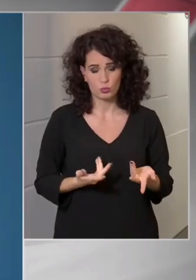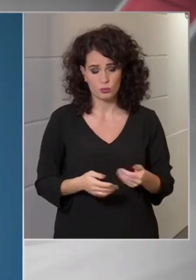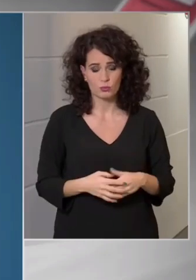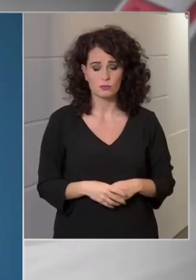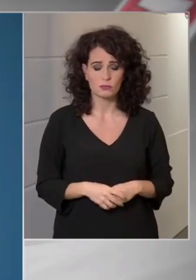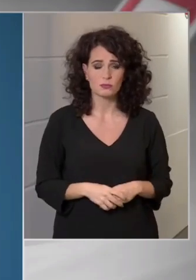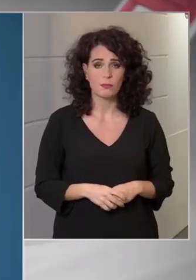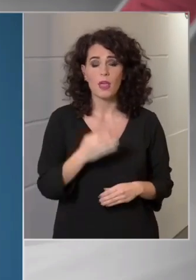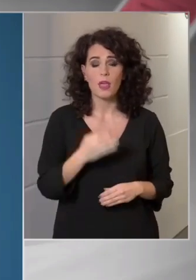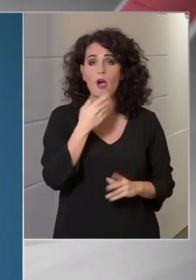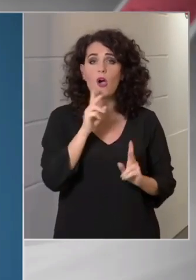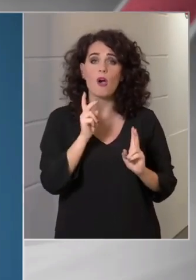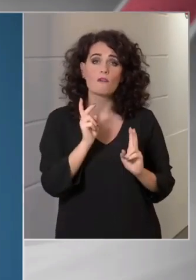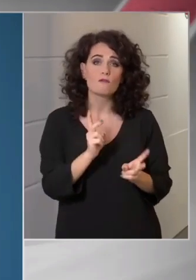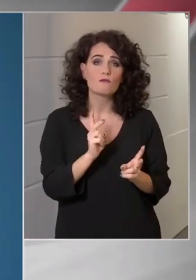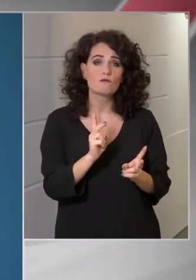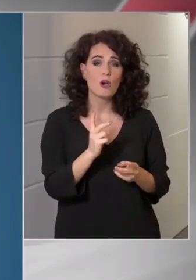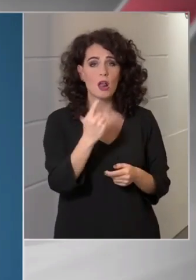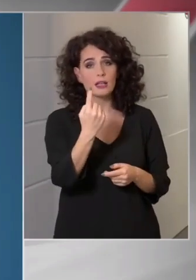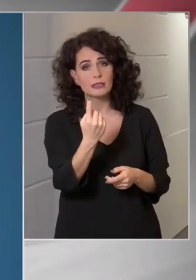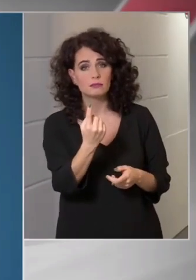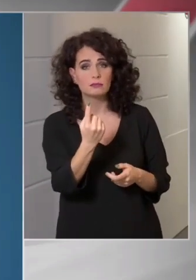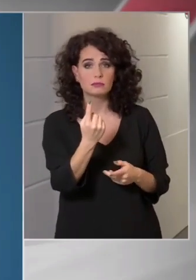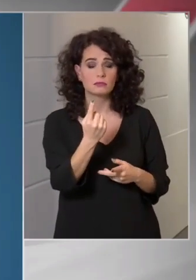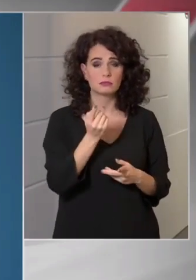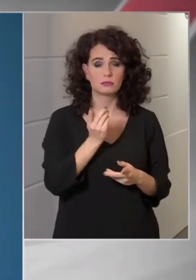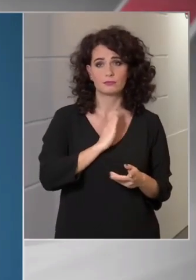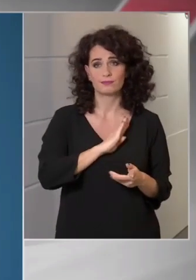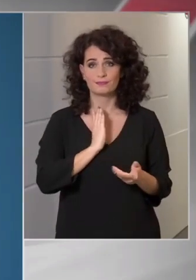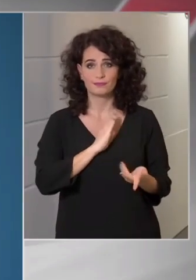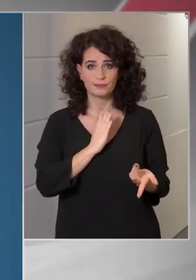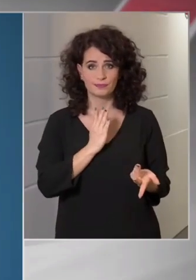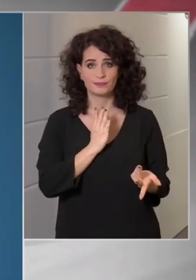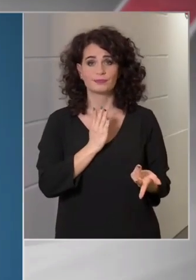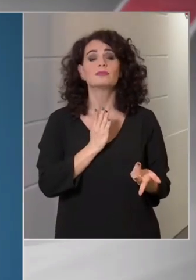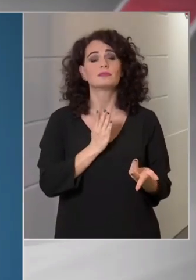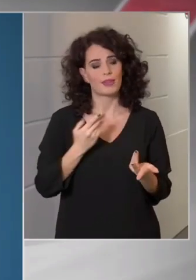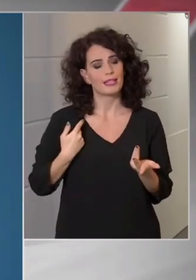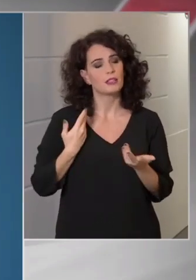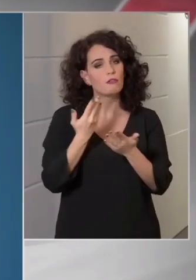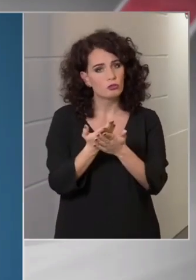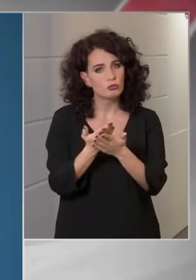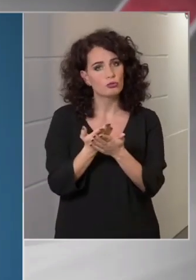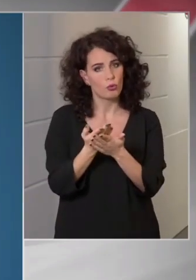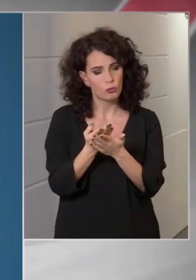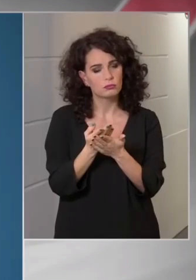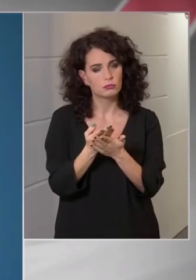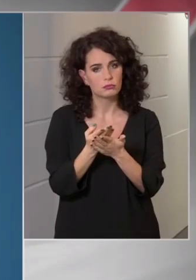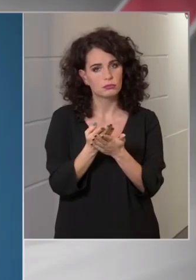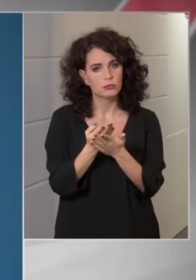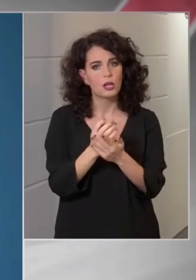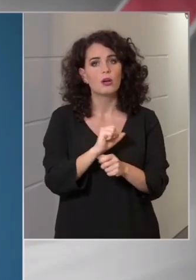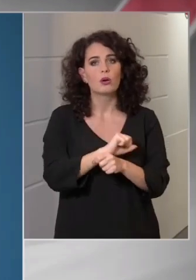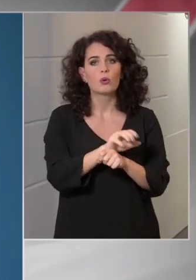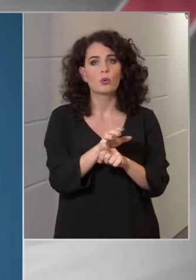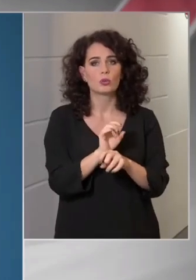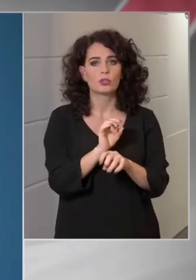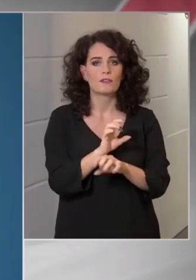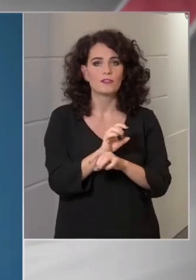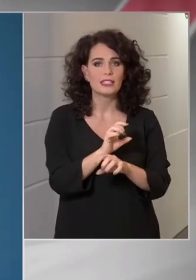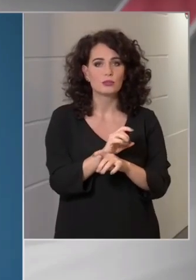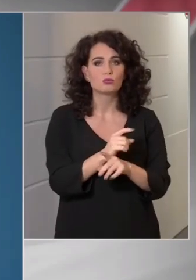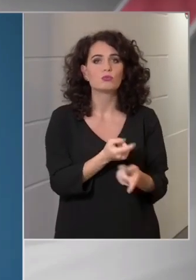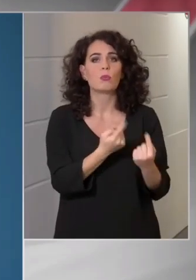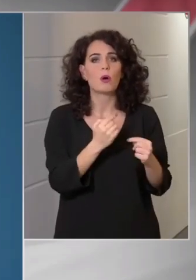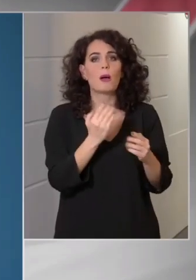valakinek kételjei támadnának, akkor javaslom, hogy egy koronavírusból